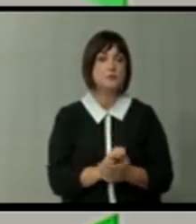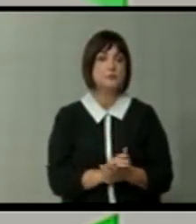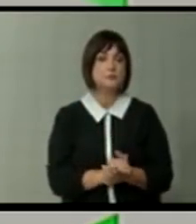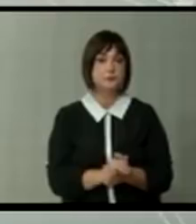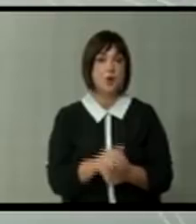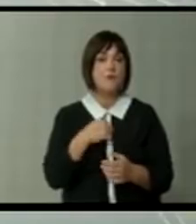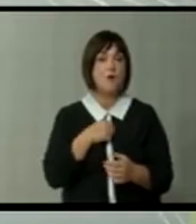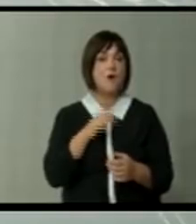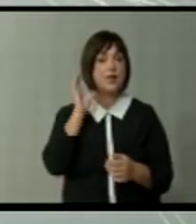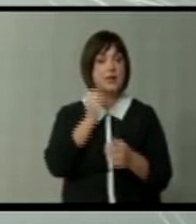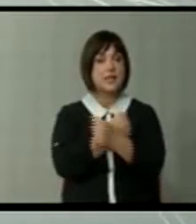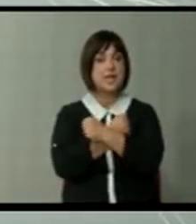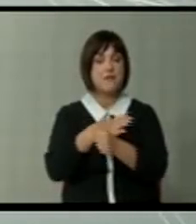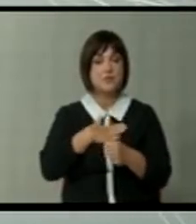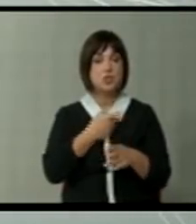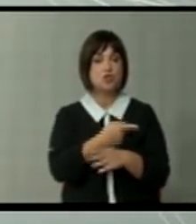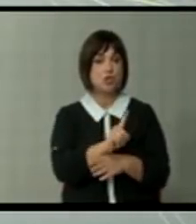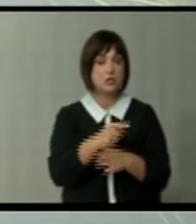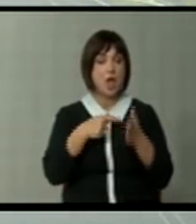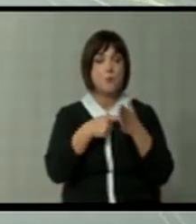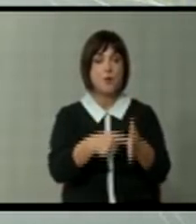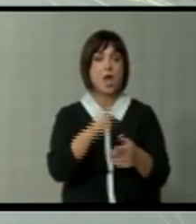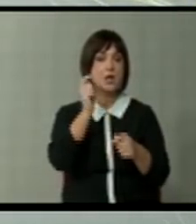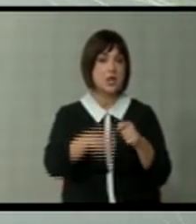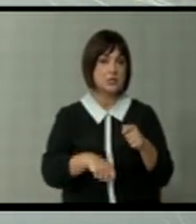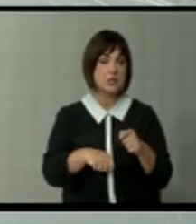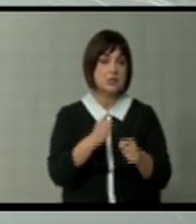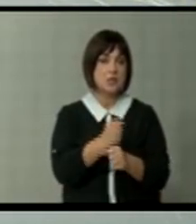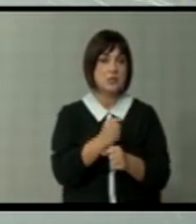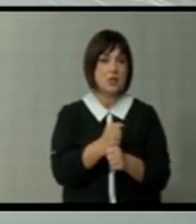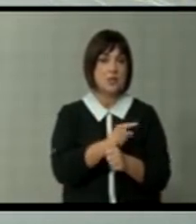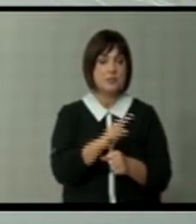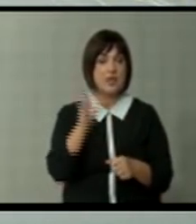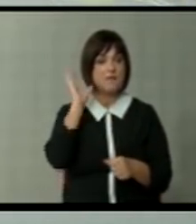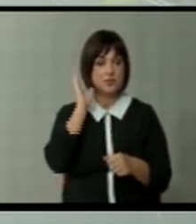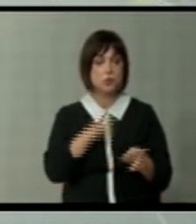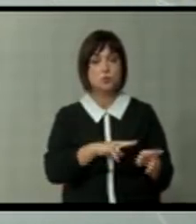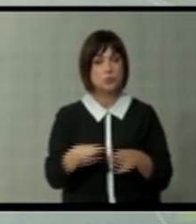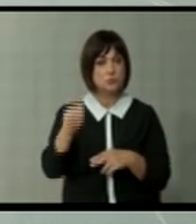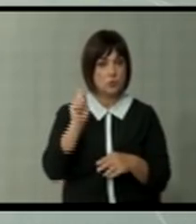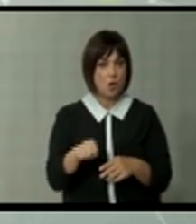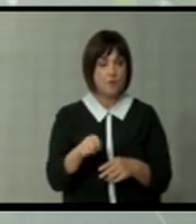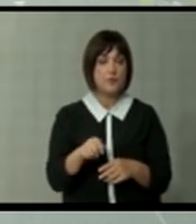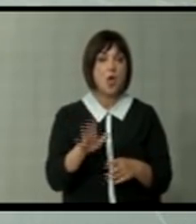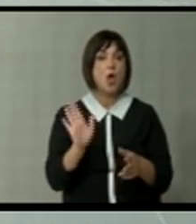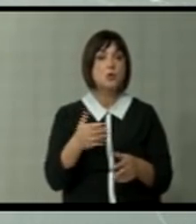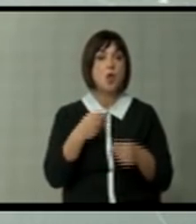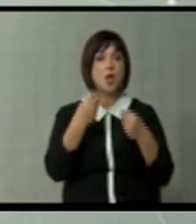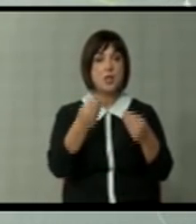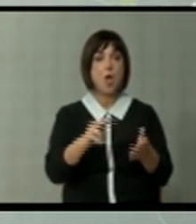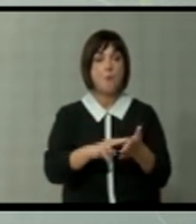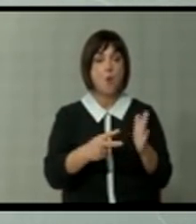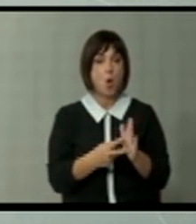владата на Заев имаше една историјска шанса да ја покаже казнивоста на дело. Не владата, правосудните органи, се разбира. Меѓутоа да дадат